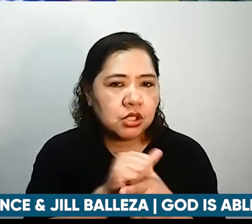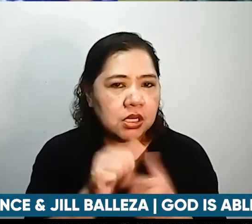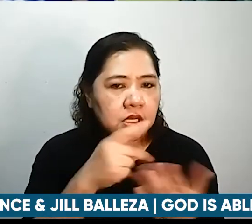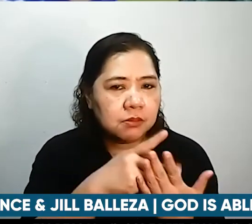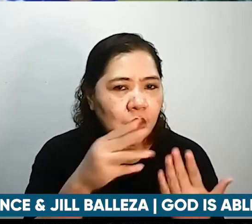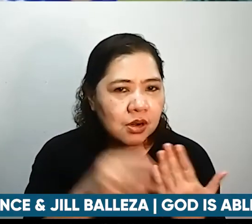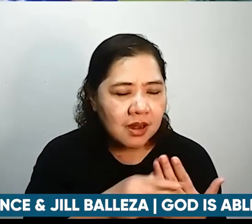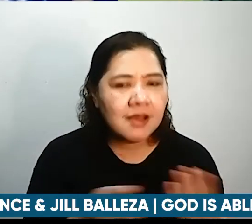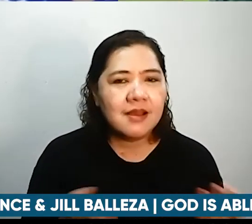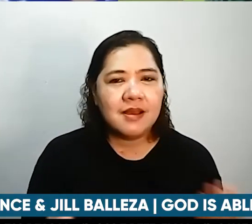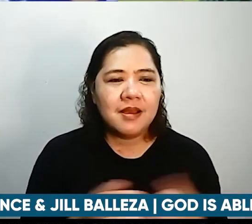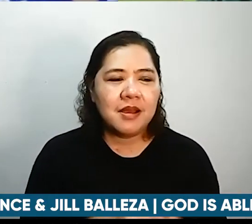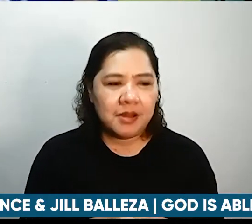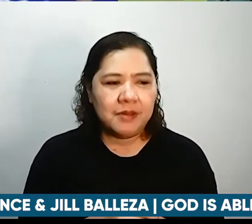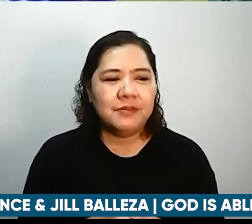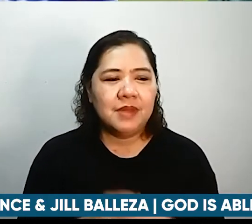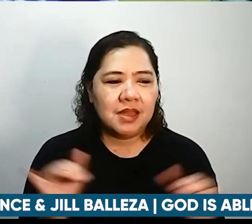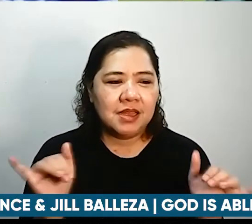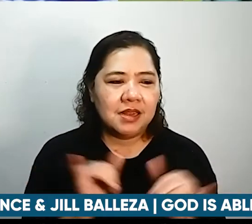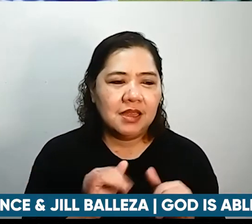parang on the job project yan